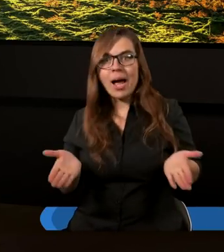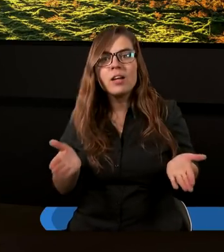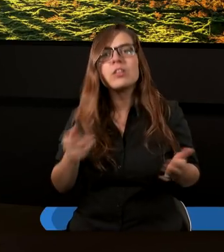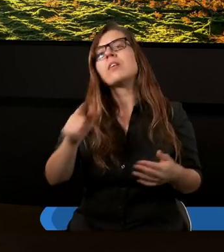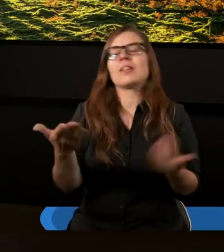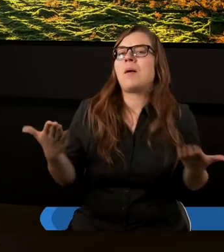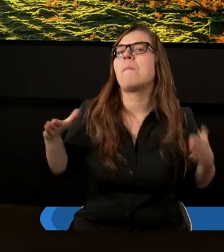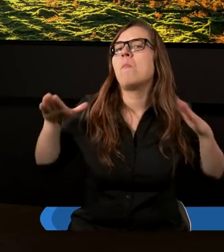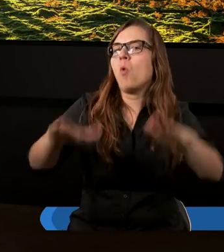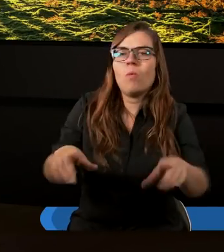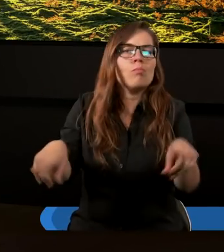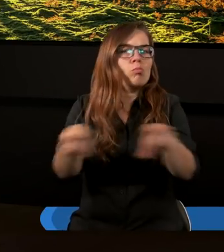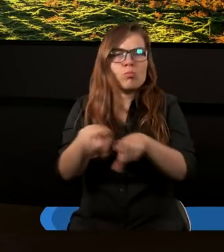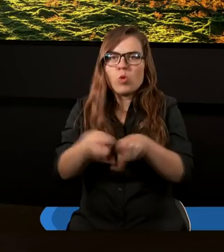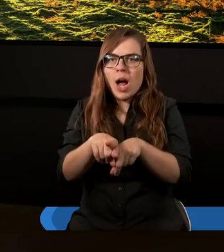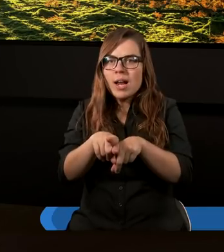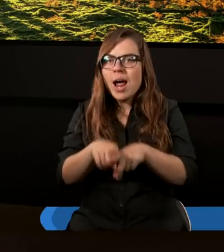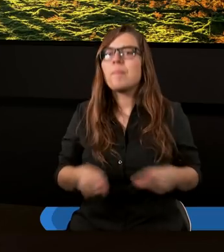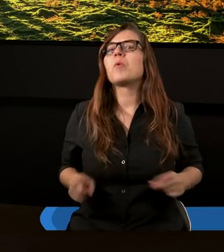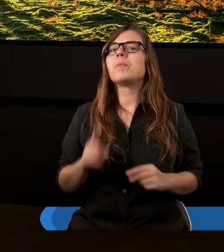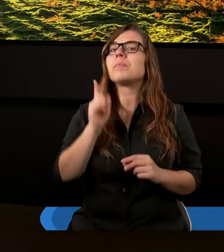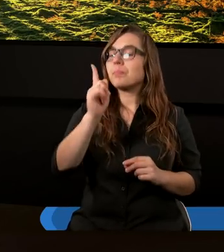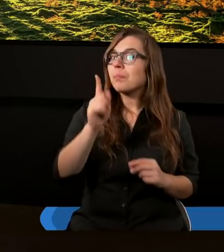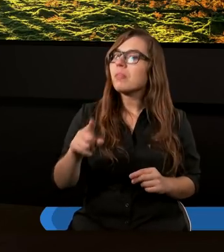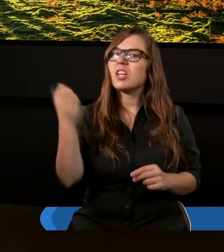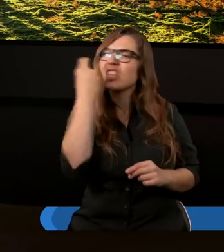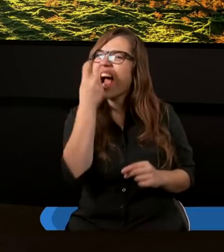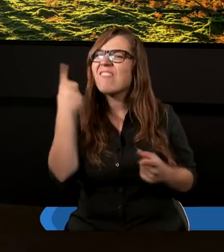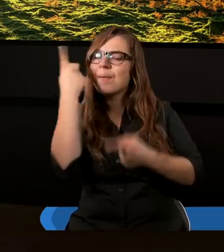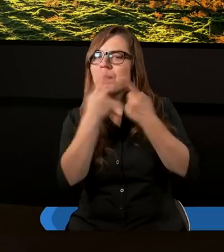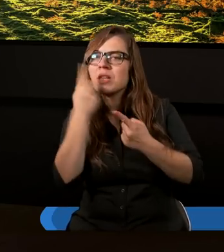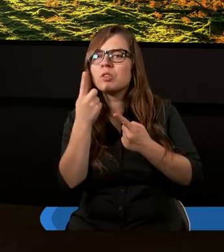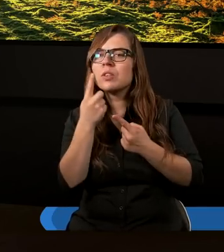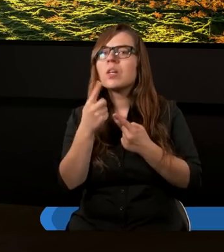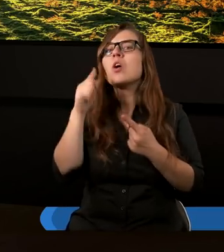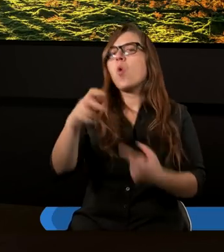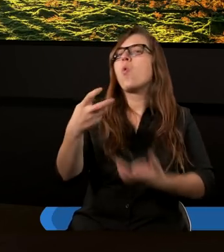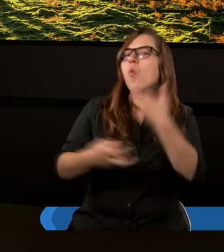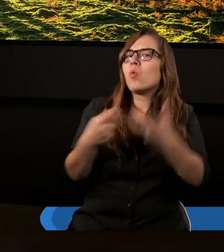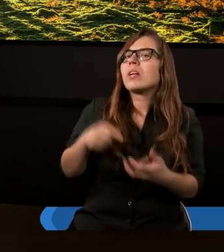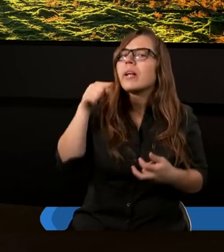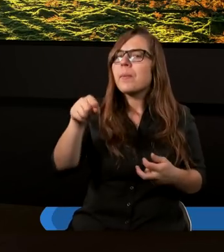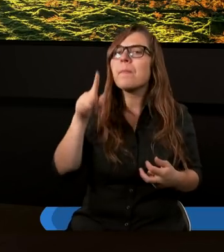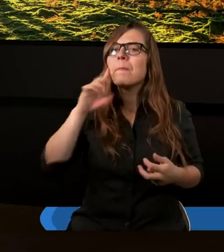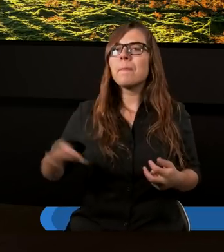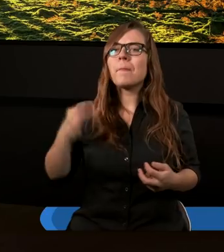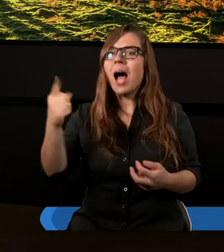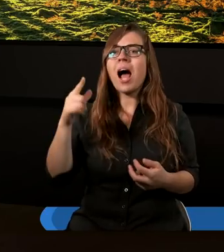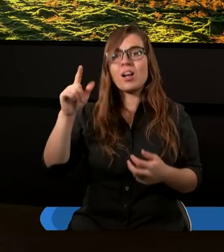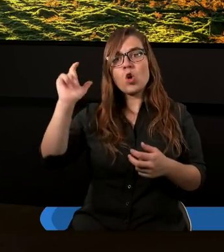błogosławił. I takie fajne myśli i uczyni Cię Pan